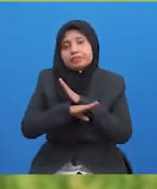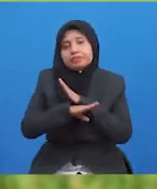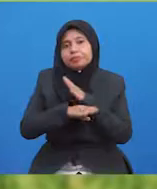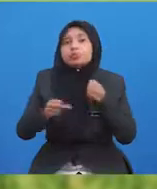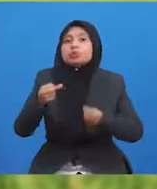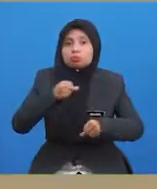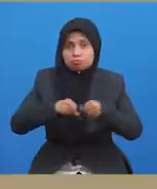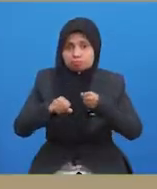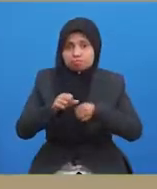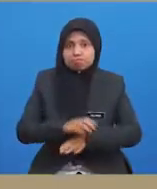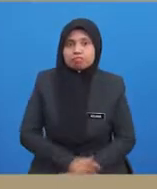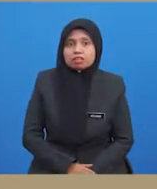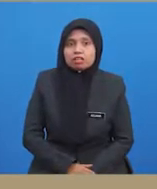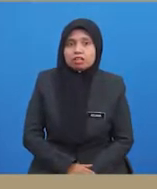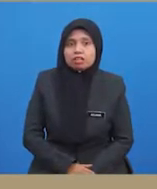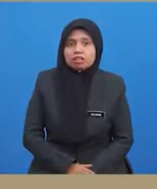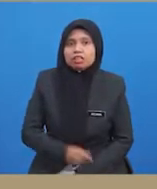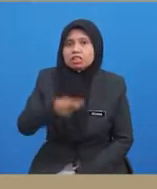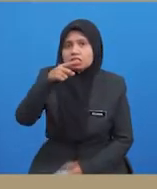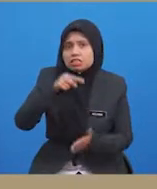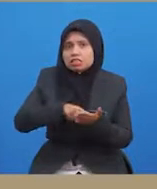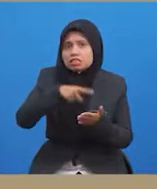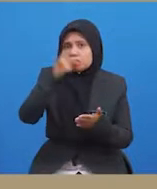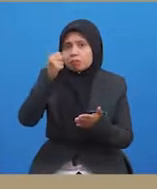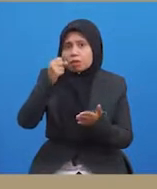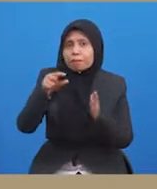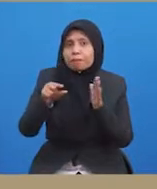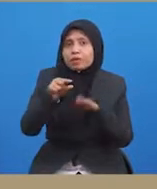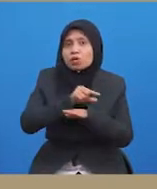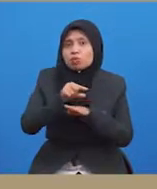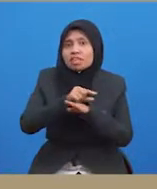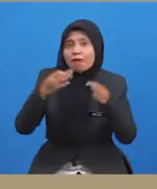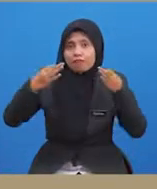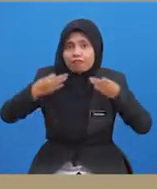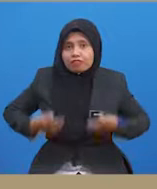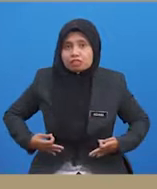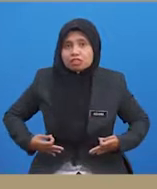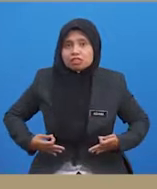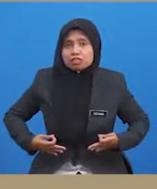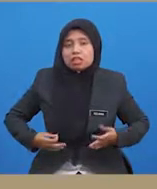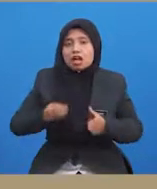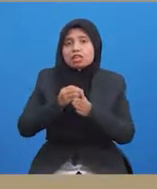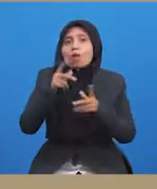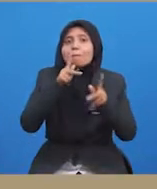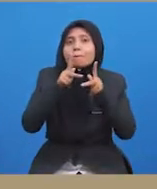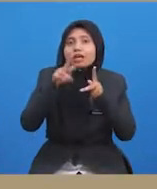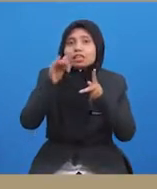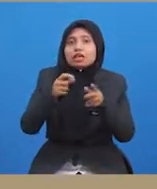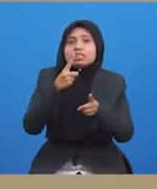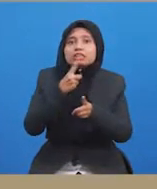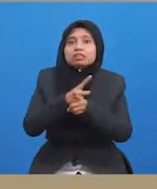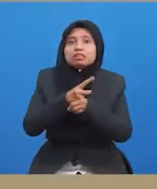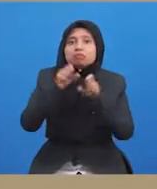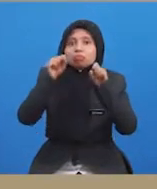konteks sukan. Tindakan ini merujuk kepada penggunaan fizikal atau verbal dengan cara yang dibenarkan.